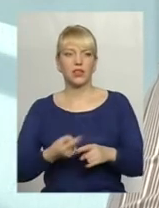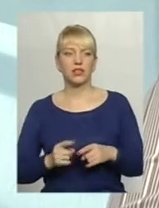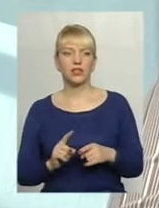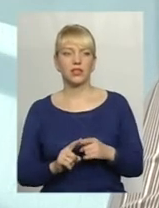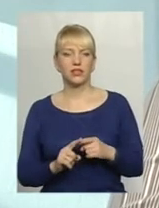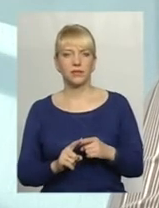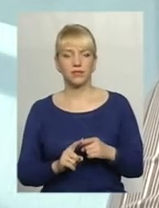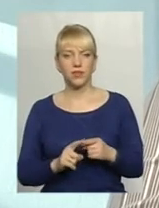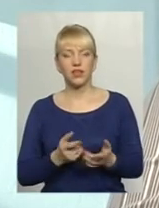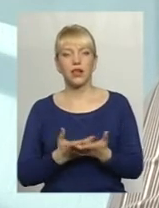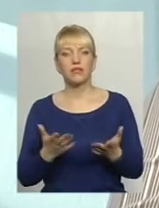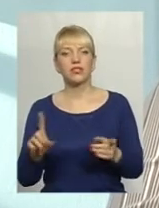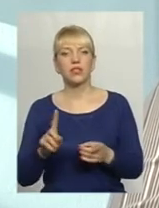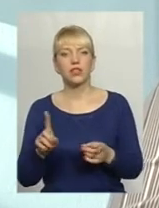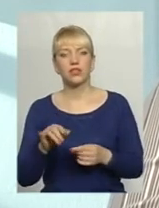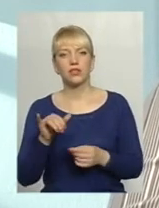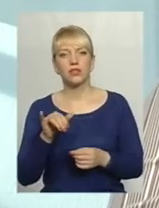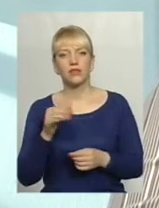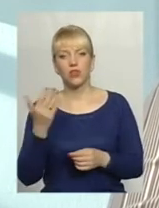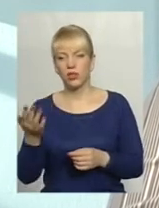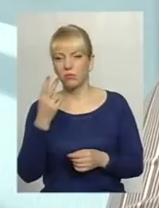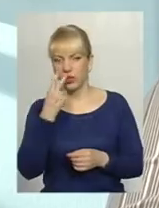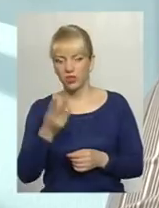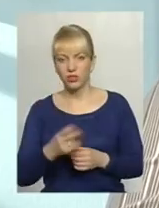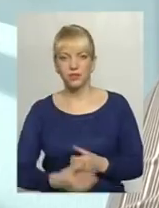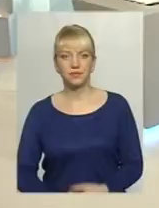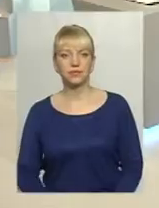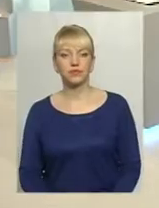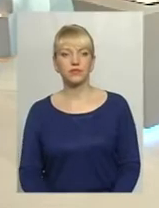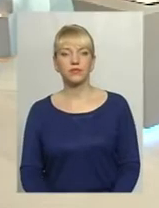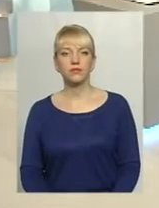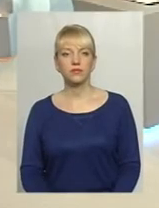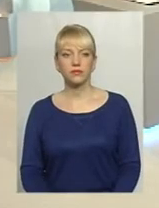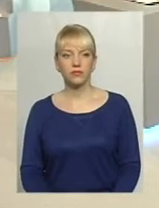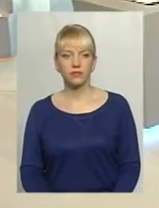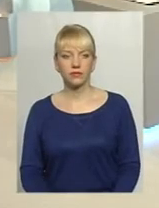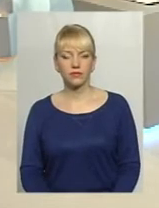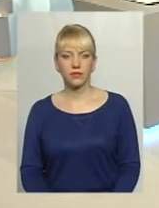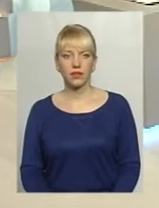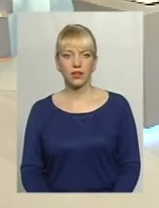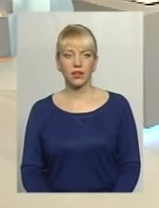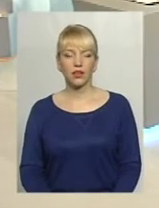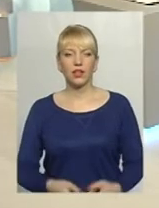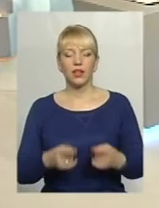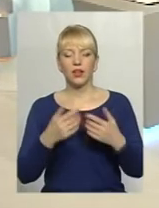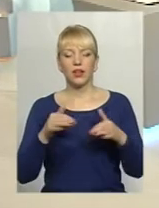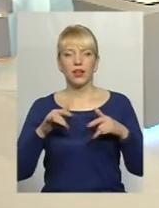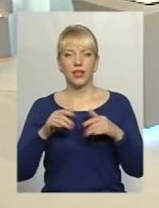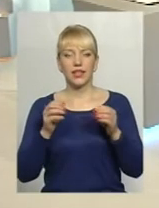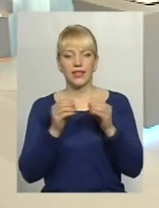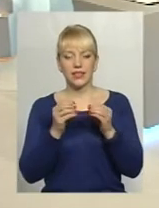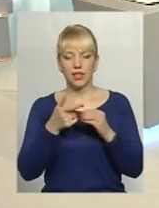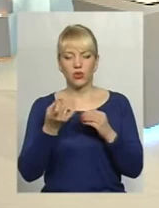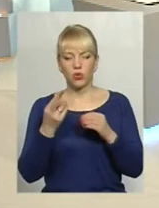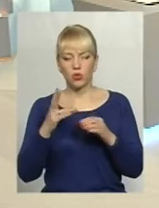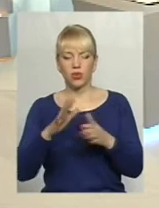ті явища, які вона бачила. Ще розкажіть мені, будь ласка, тривала акція, яка 10 грудня закінчилась,